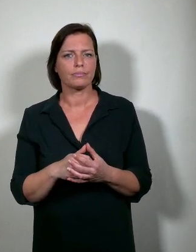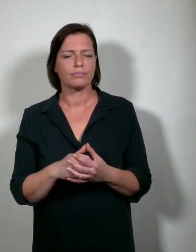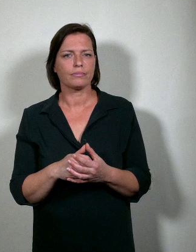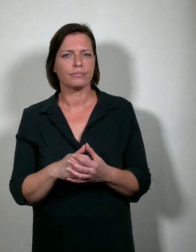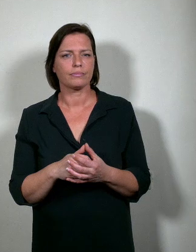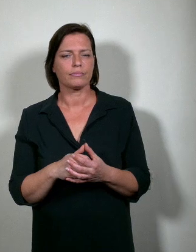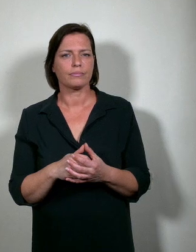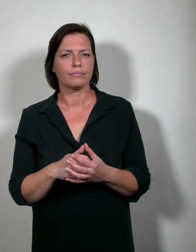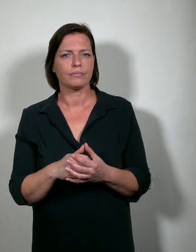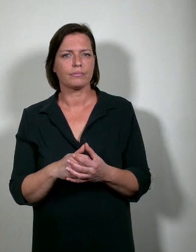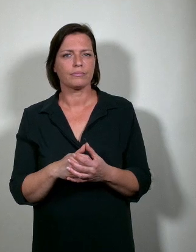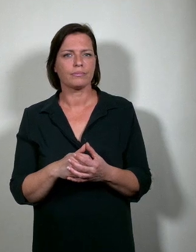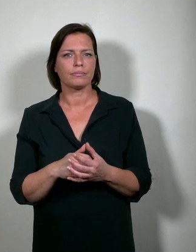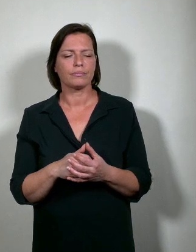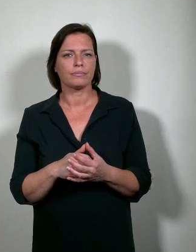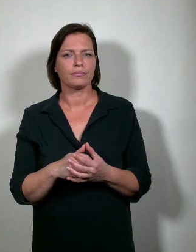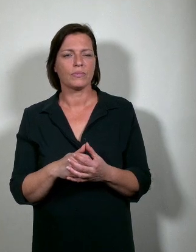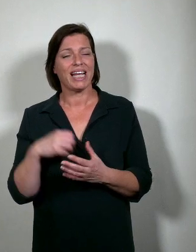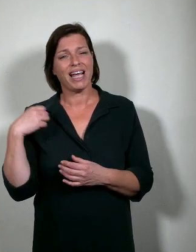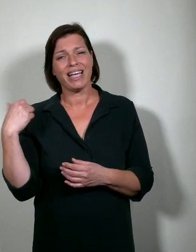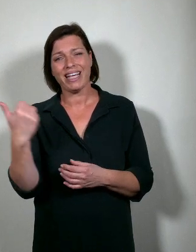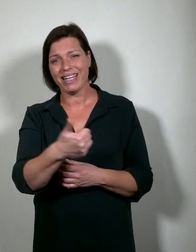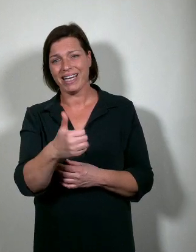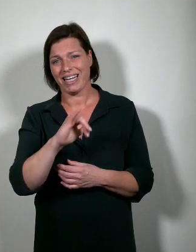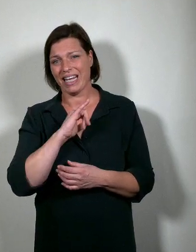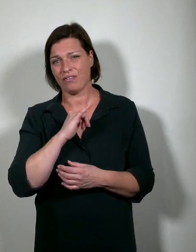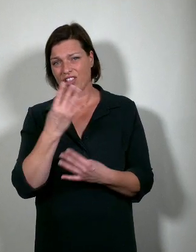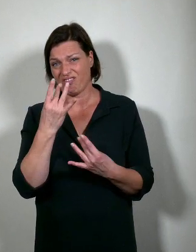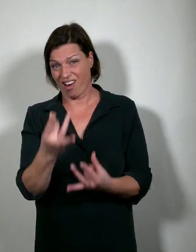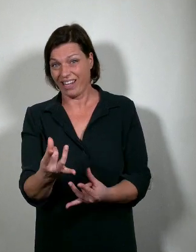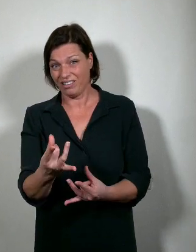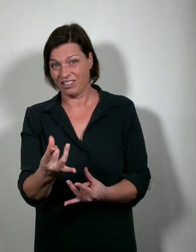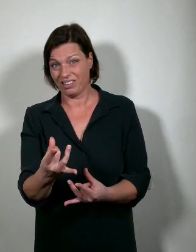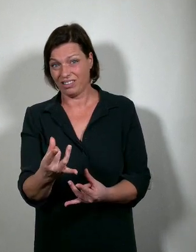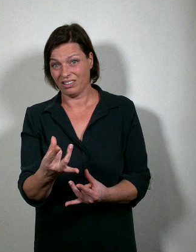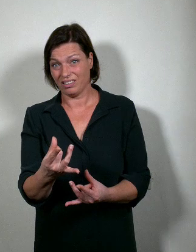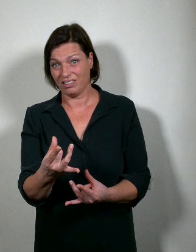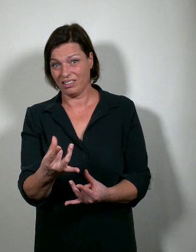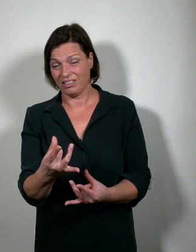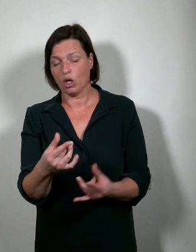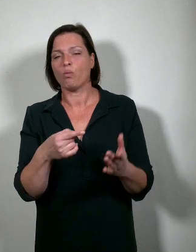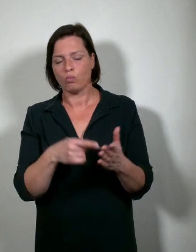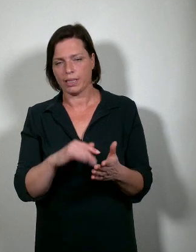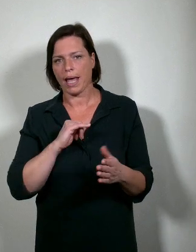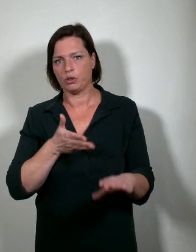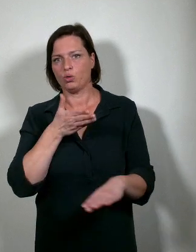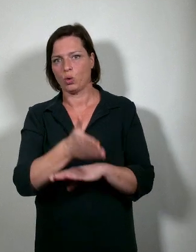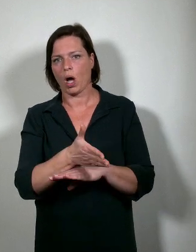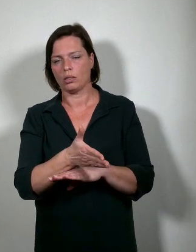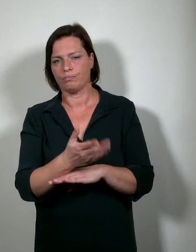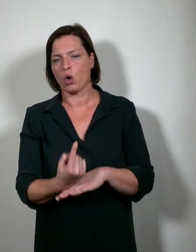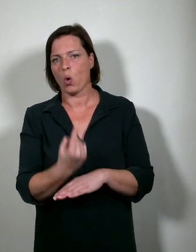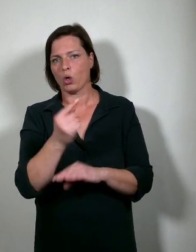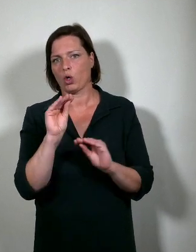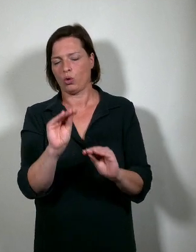Iedereen die daartoe over de nodige talenten beschikt en dat wil, moet toegang hebben tot hoger onderwijs.